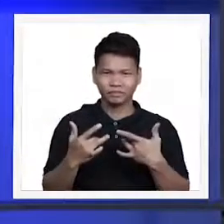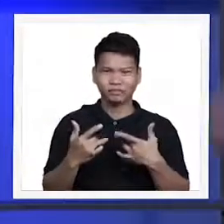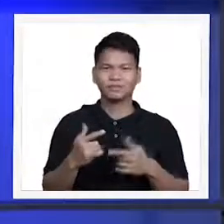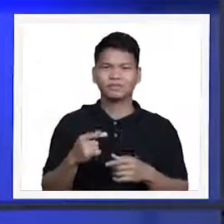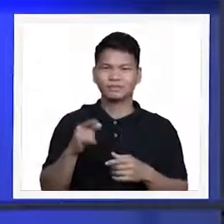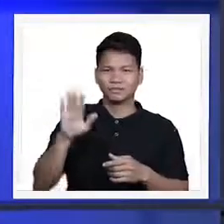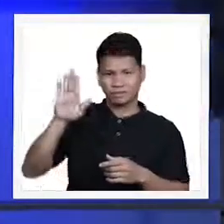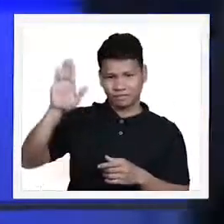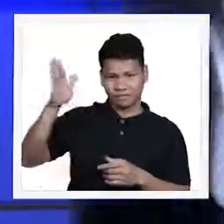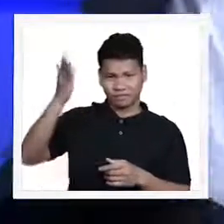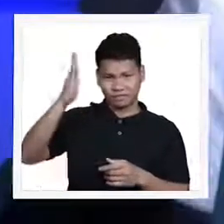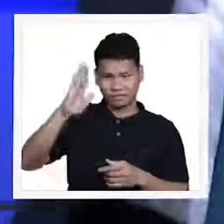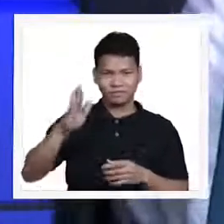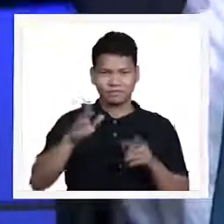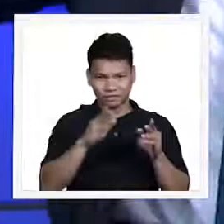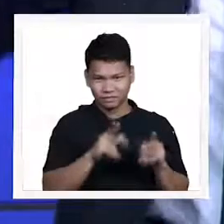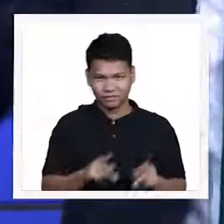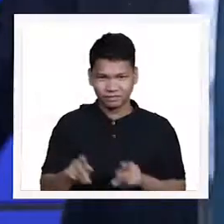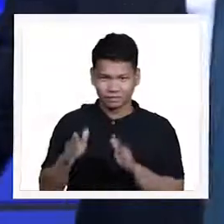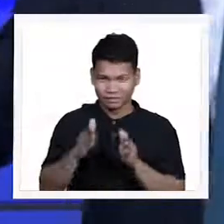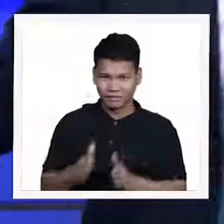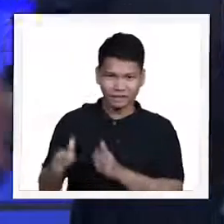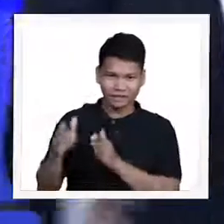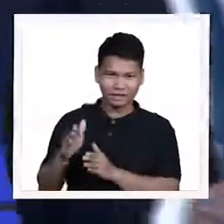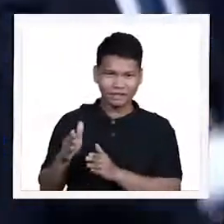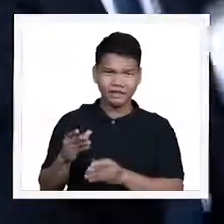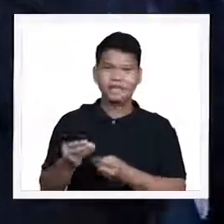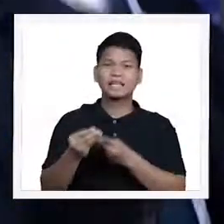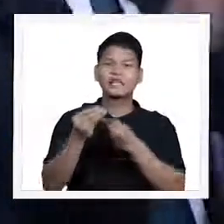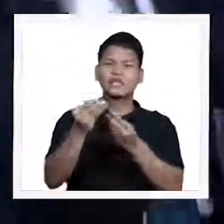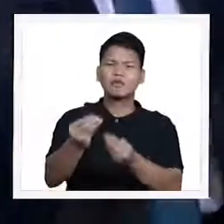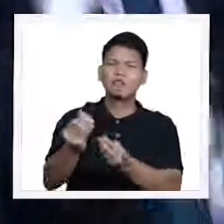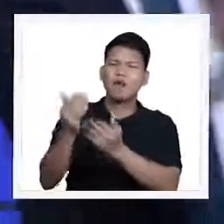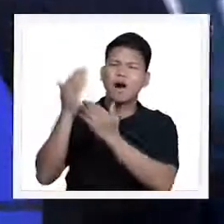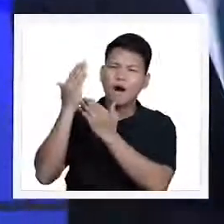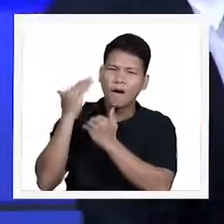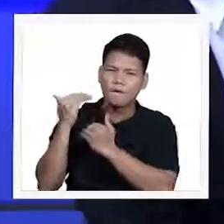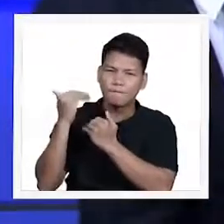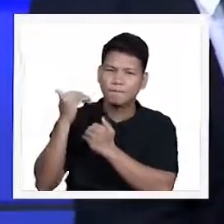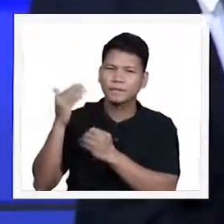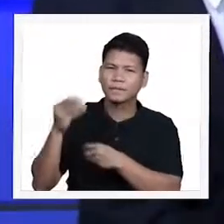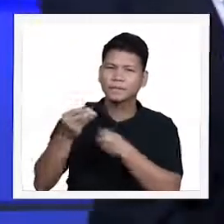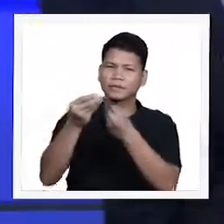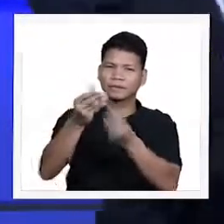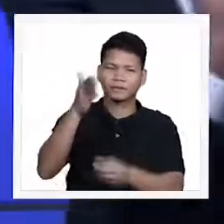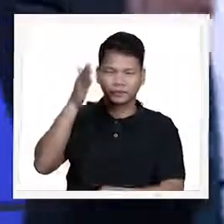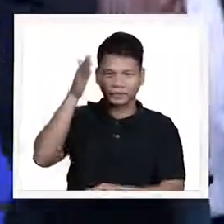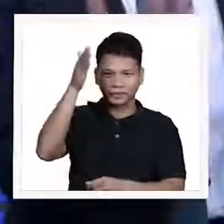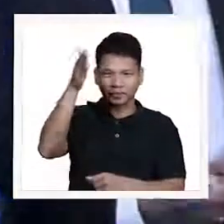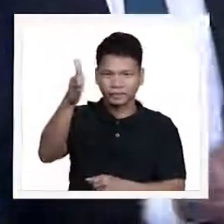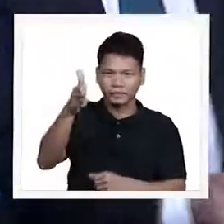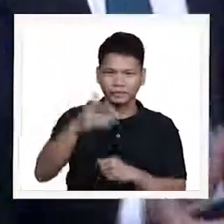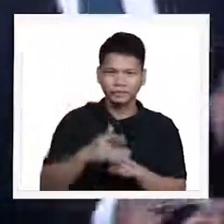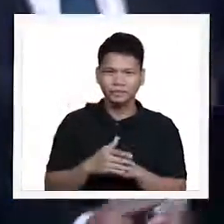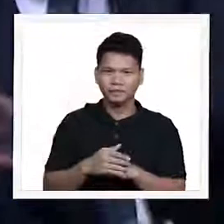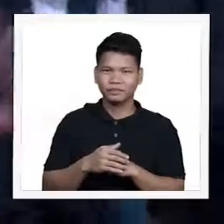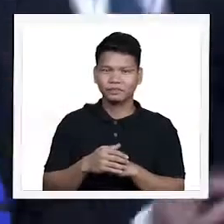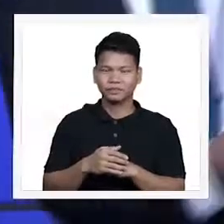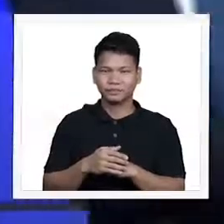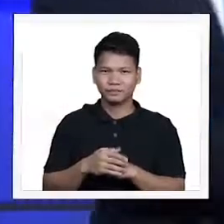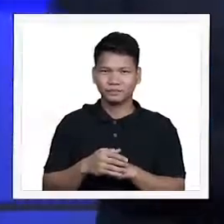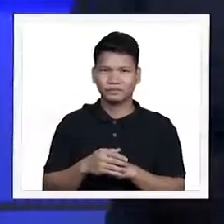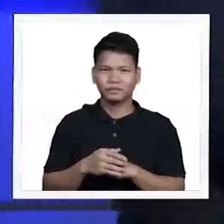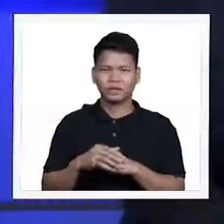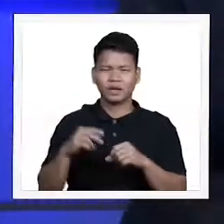tayo ng pag-asa. He will give us hope and He will give us a future. Bibigyan po tayo ang